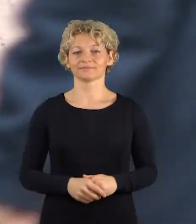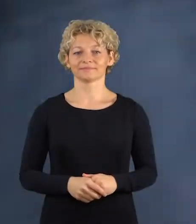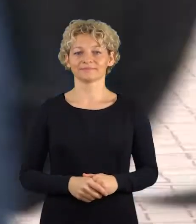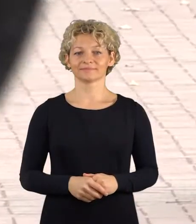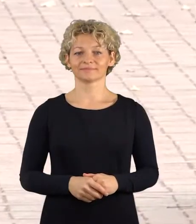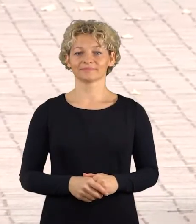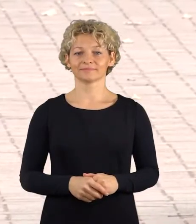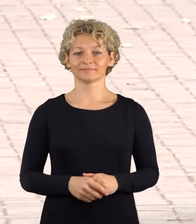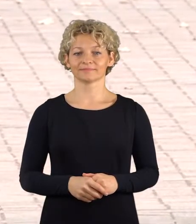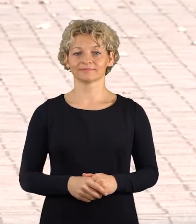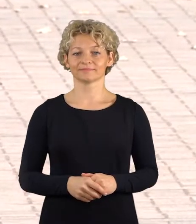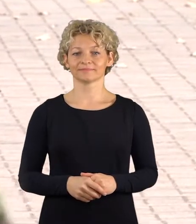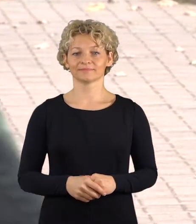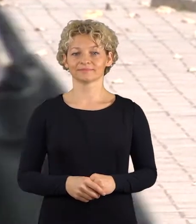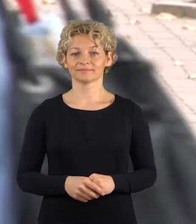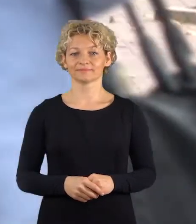vos penktadali visų šeimų.